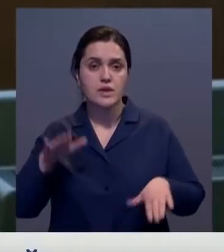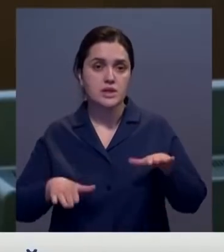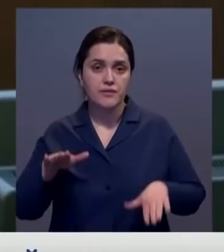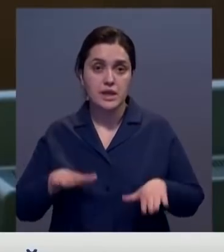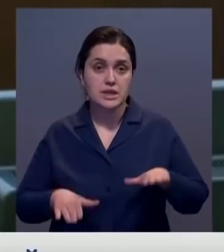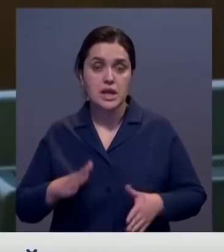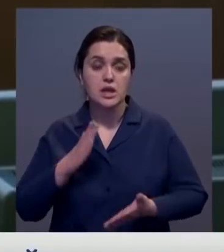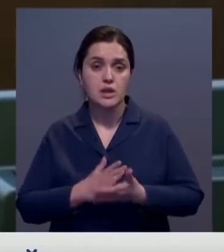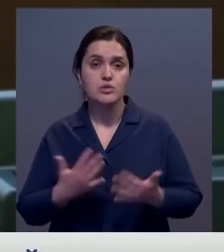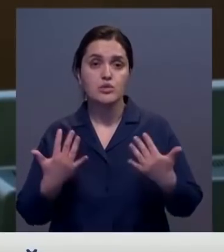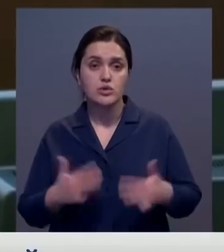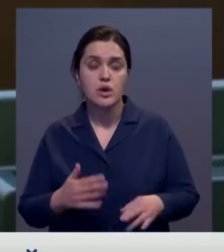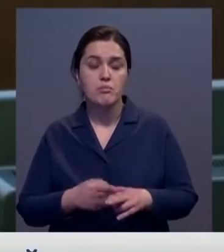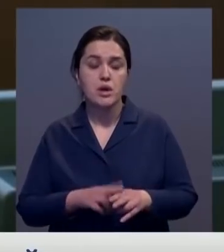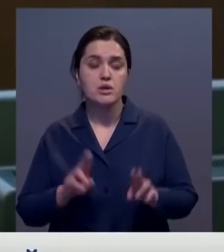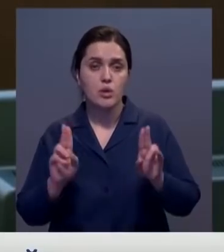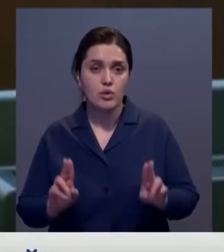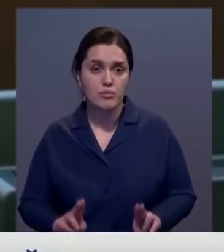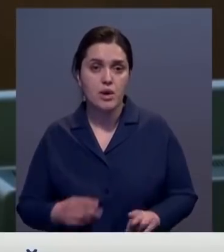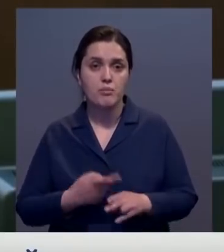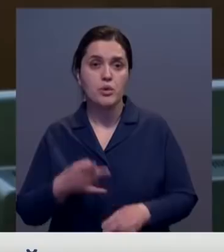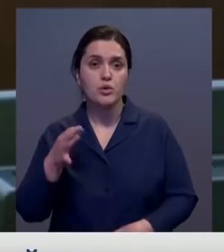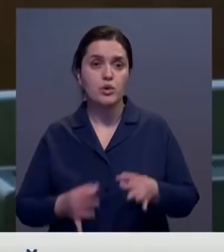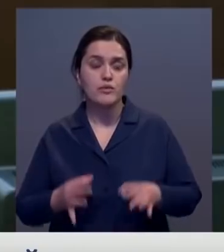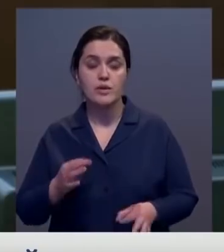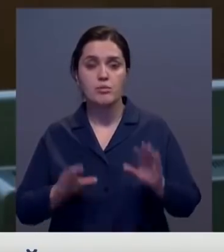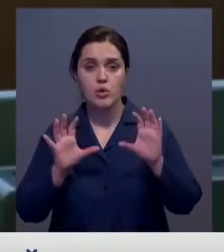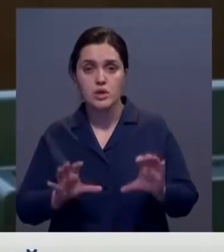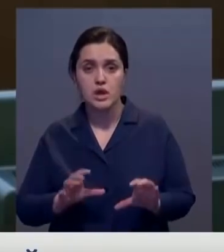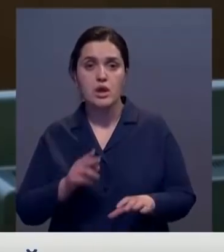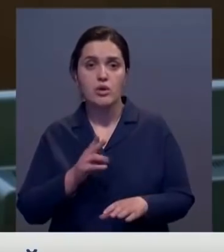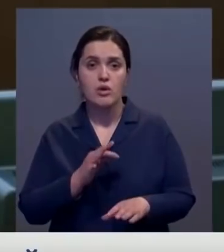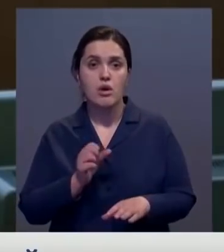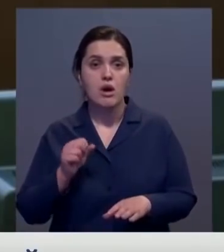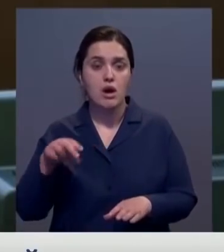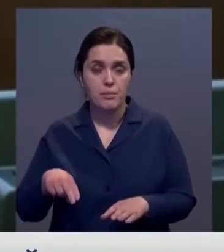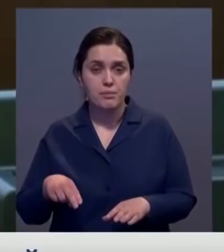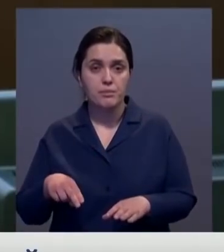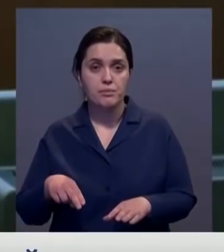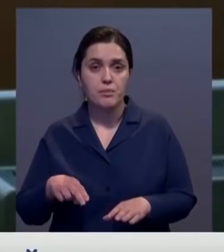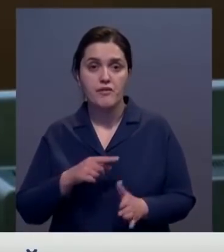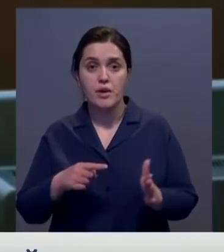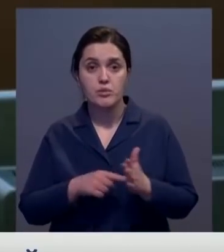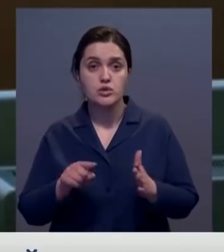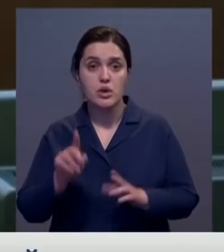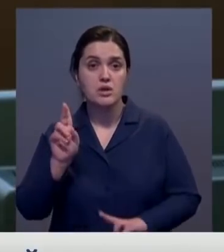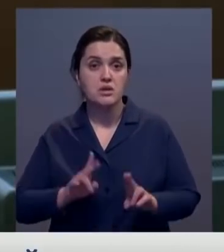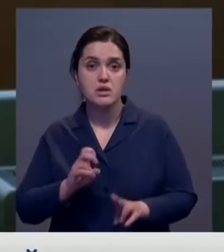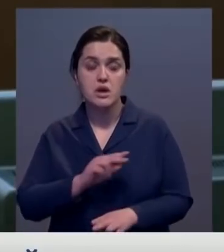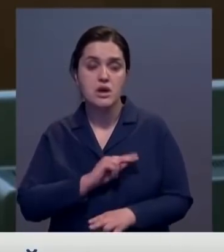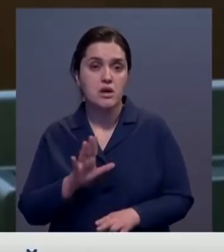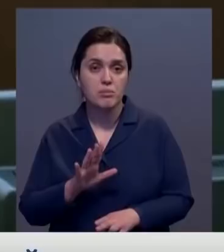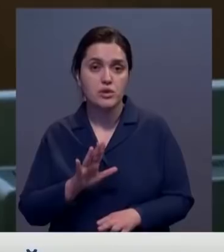Есть уже соответствующие нормы и в Уголовном кодексе у нас, и в КУАП. Вопрос в том, что эти нормы не работают,